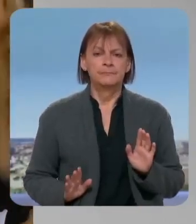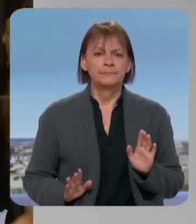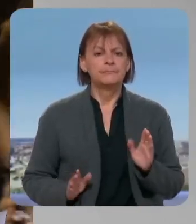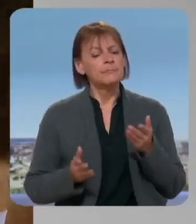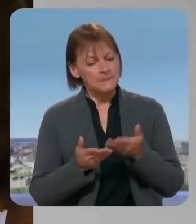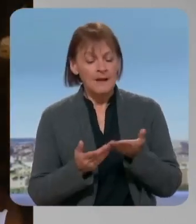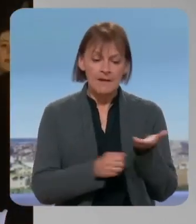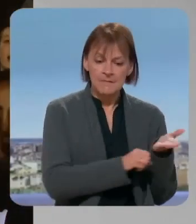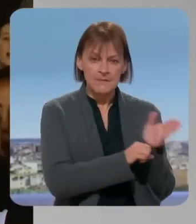présentera aux électeurs avec un programme.